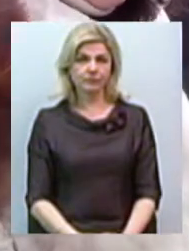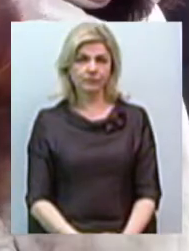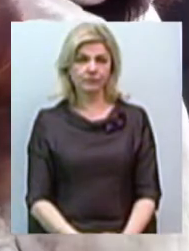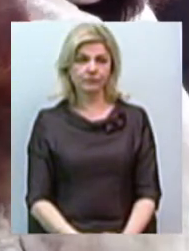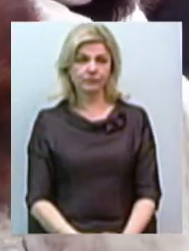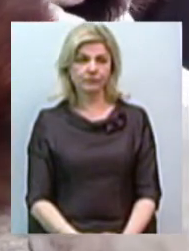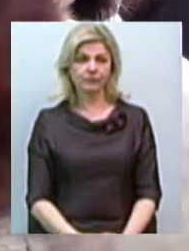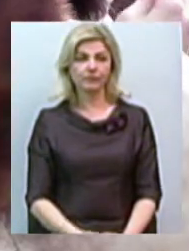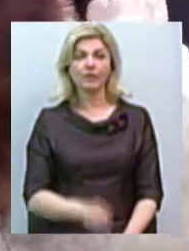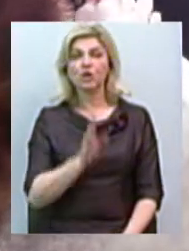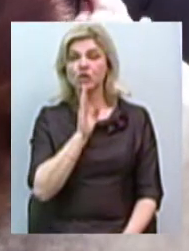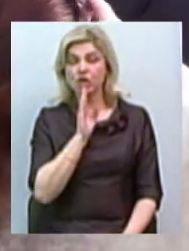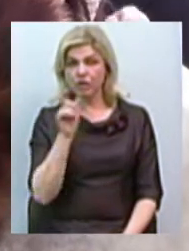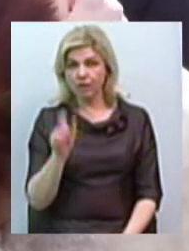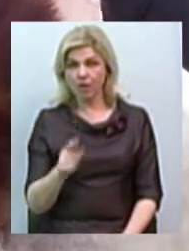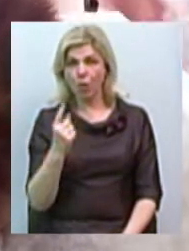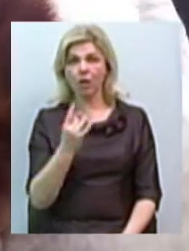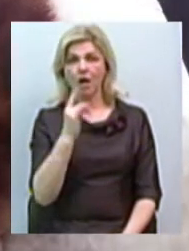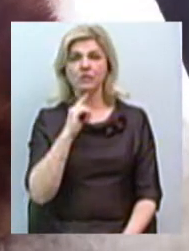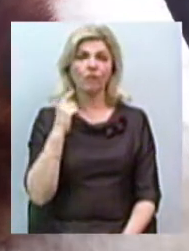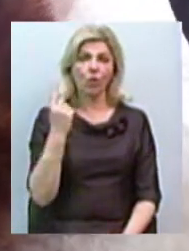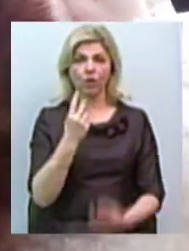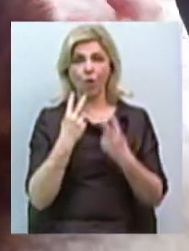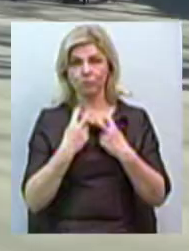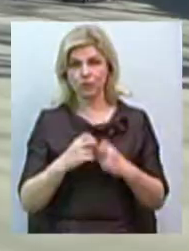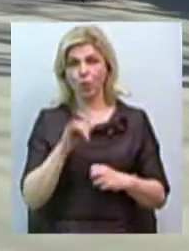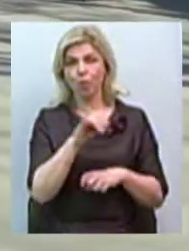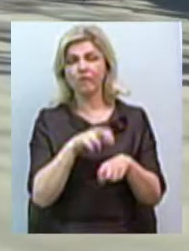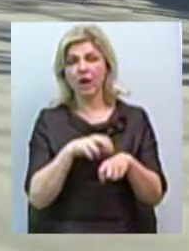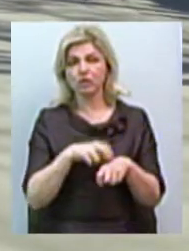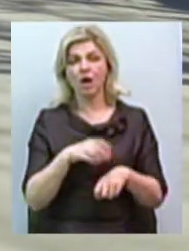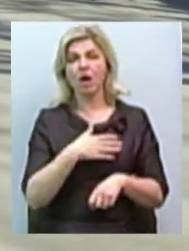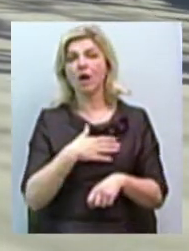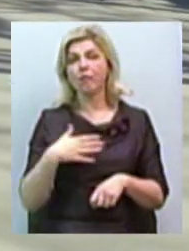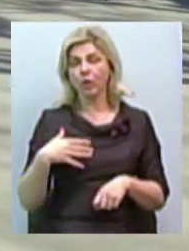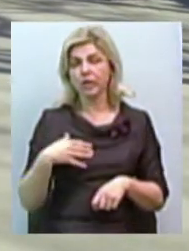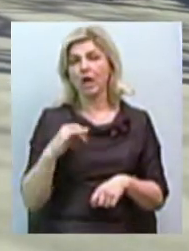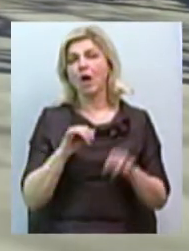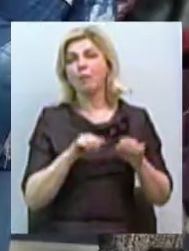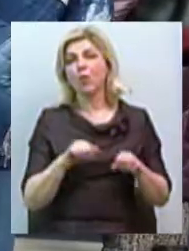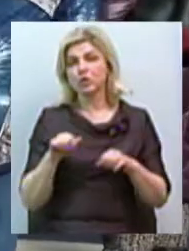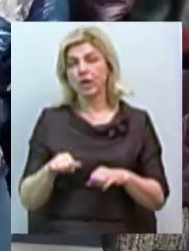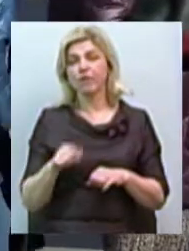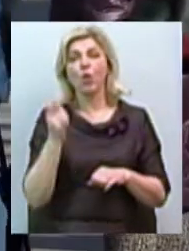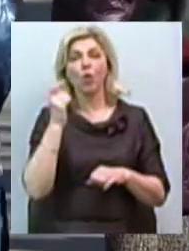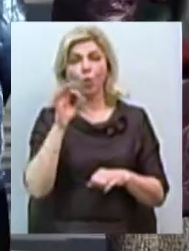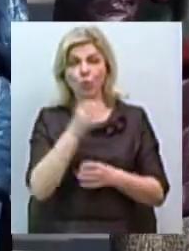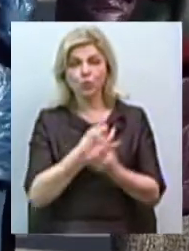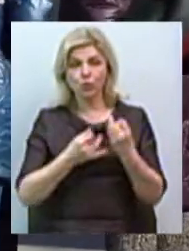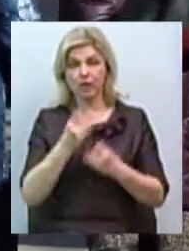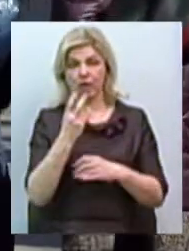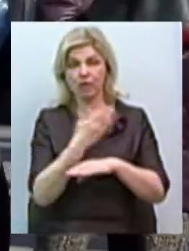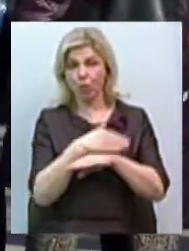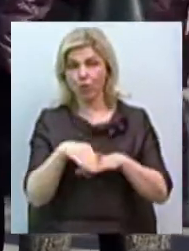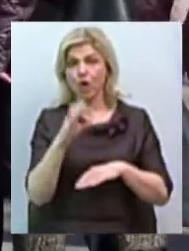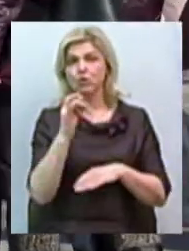Тетяна Герасимова один раз на рік обстежується у мамолога. Про можливість безкоштовної консультації на Соборній жінка дізналася від доньки.